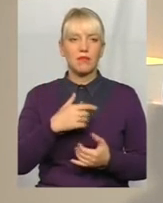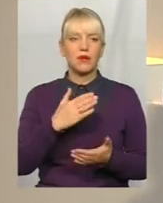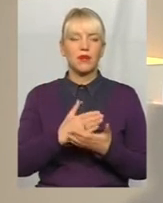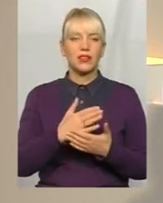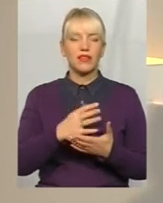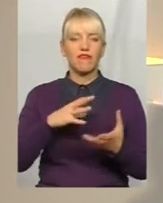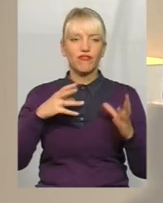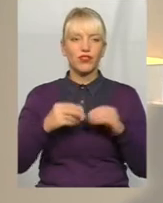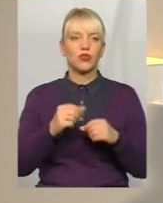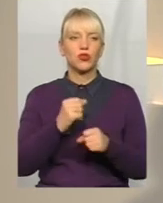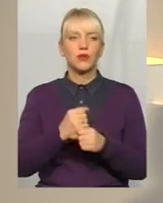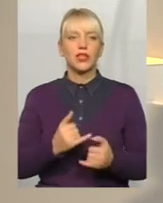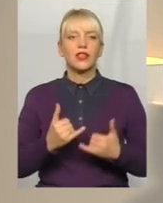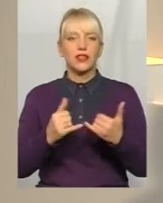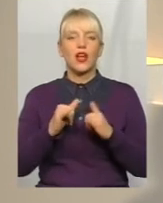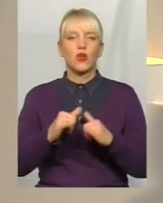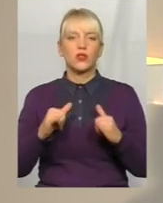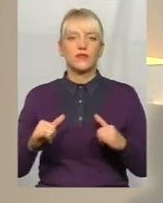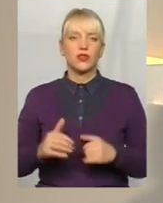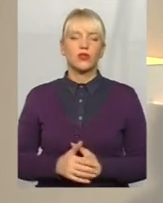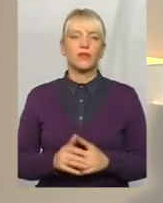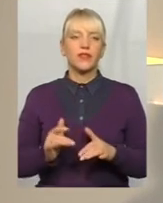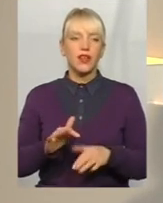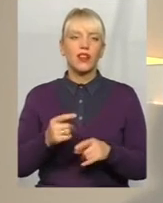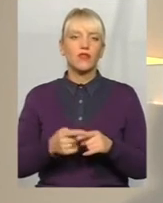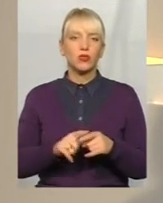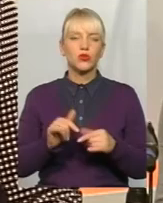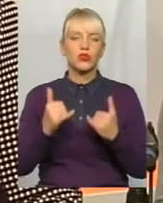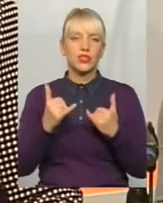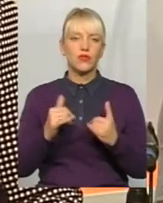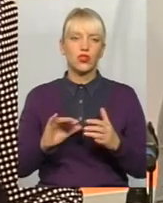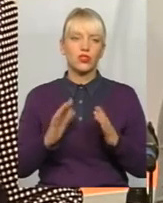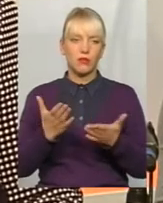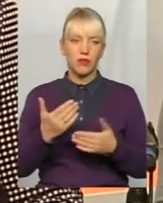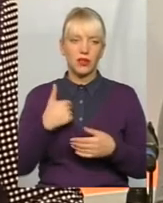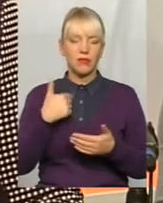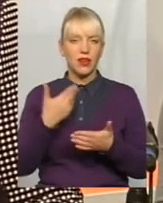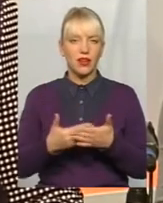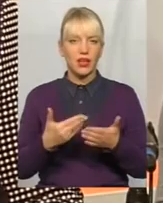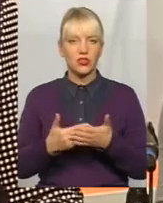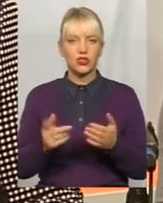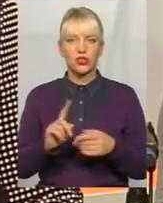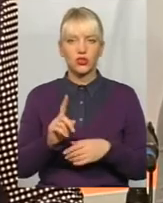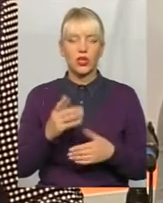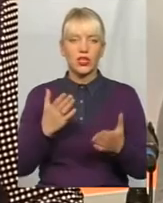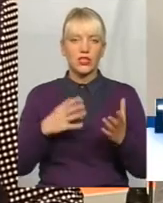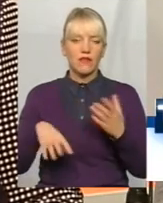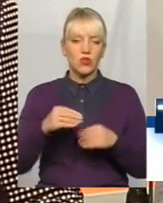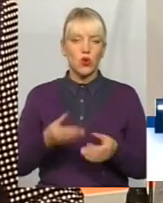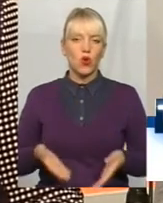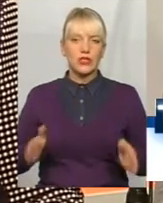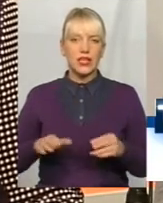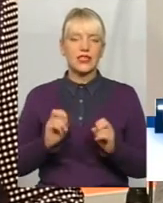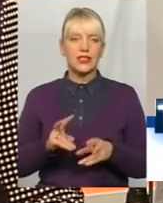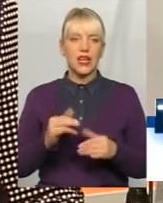робити все ж таки для розвитку, для того, що... Дело в тому, що на сьогоднішній момент, мені кажуть, що якщо все останеться так, як на